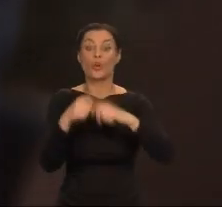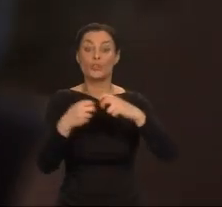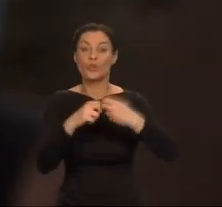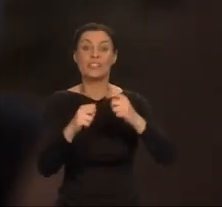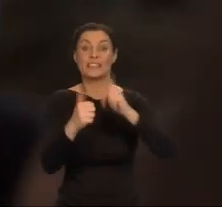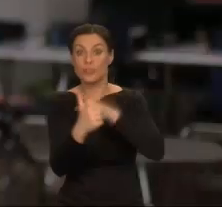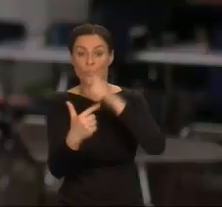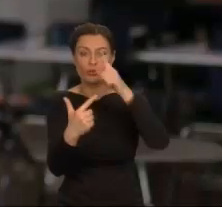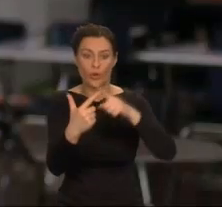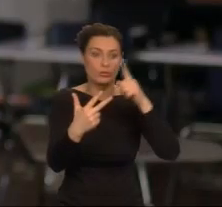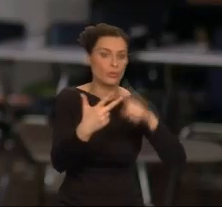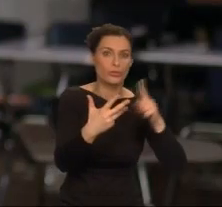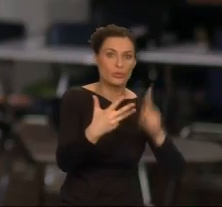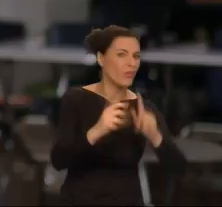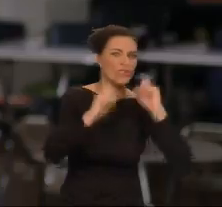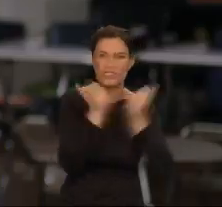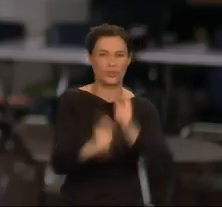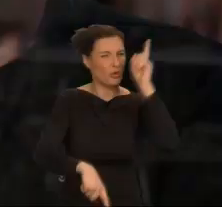nie będzie moralnie słuszne.